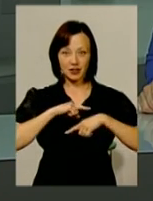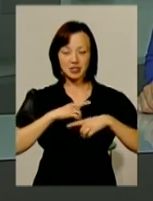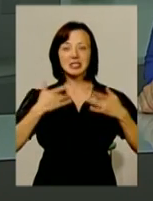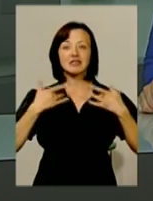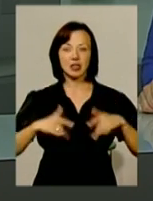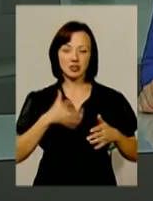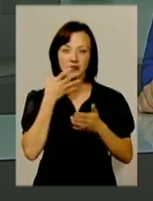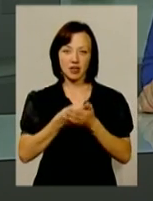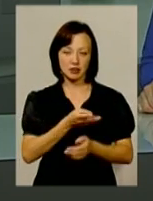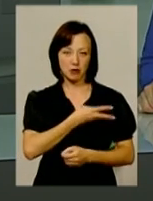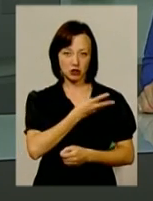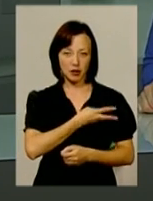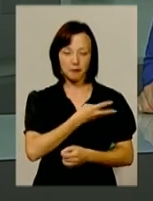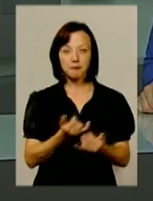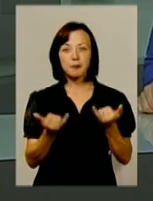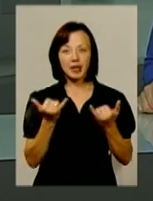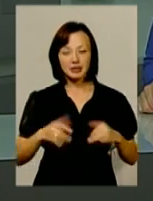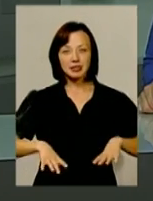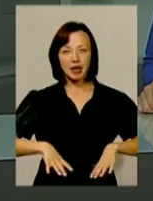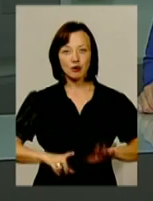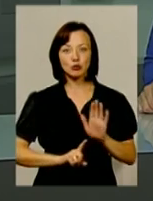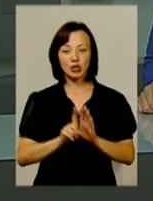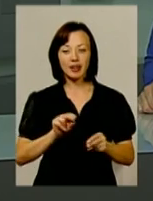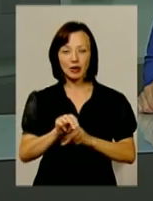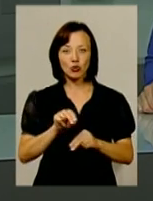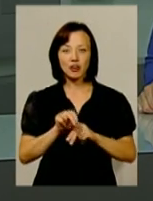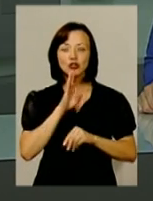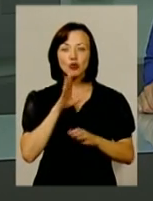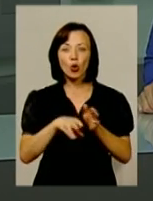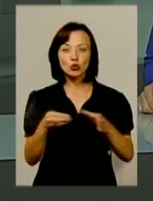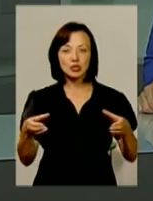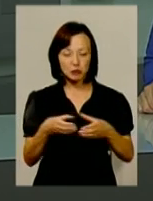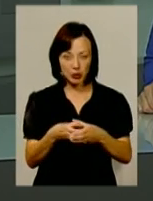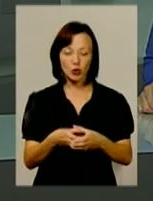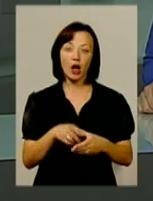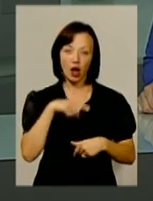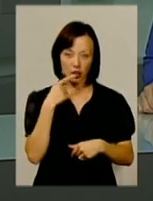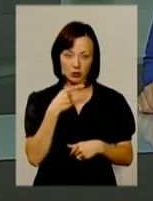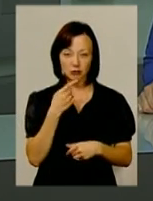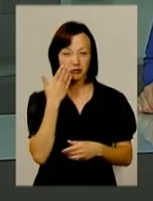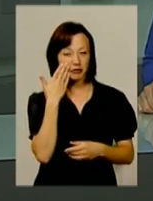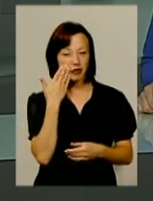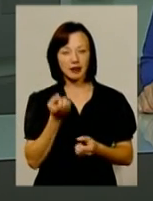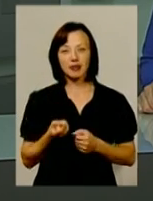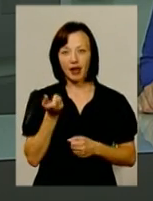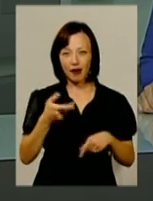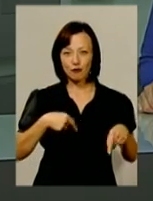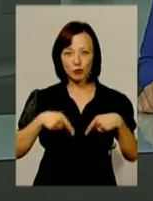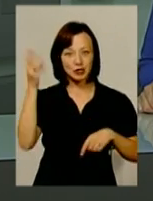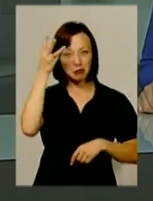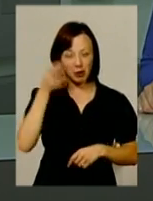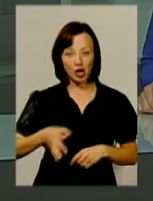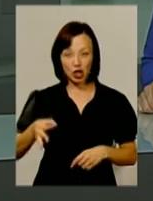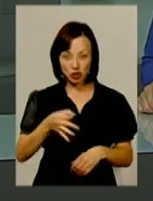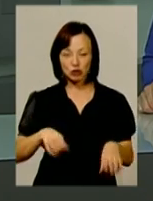звільнився за власним бажанням. Наразі ж тренер розпочинає тренування жіночої збірної та зазначає, що має, наприклад, декілька футболісток з Хмельниччини,